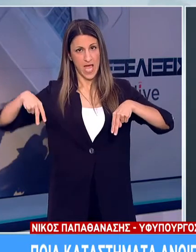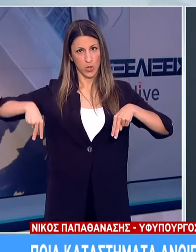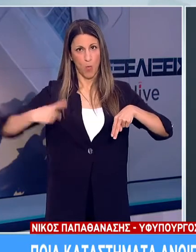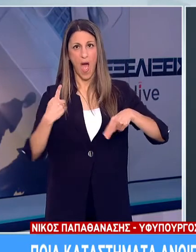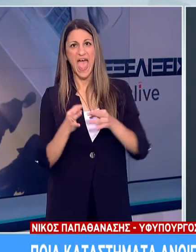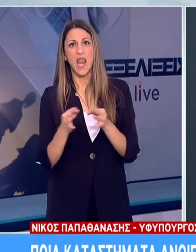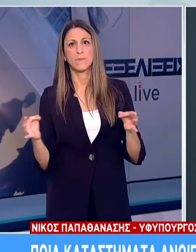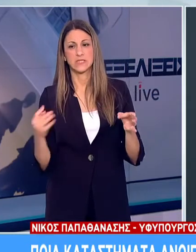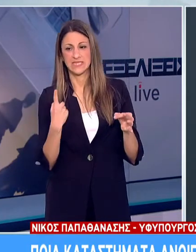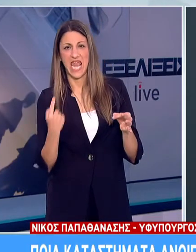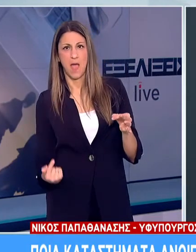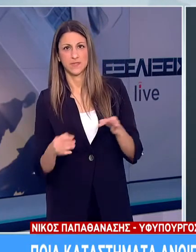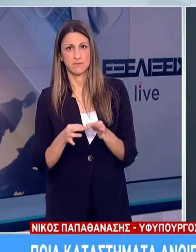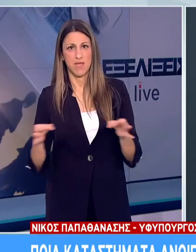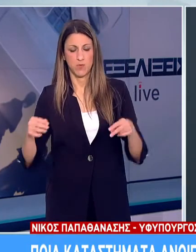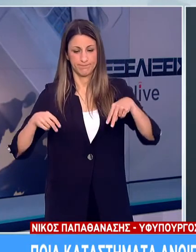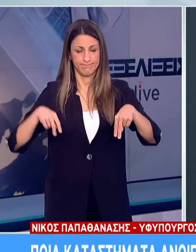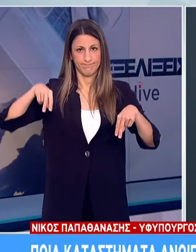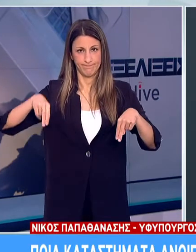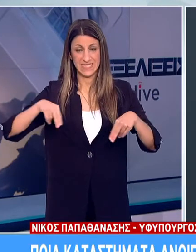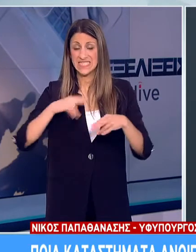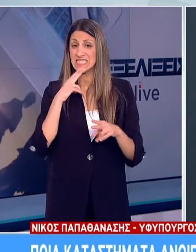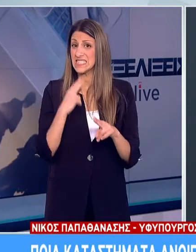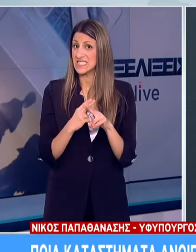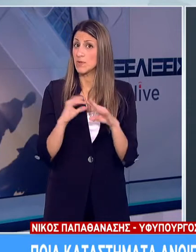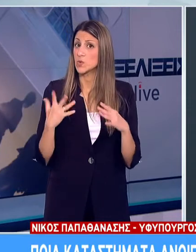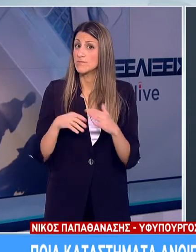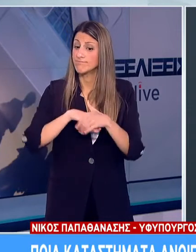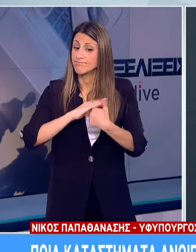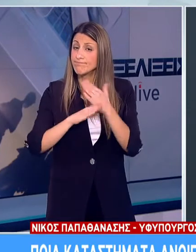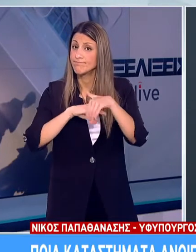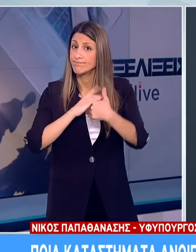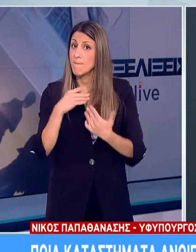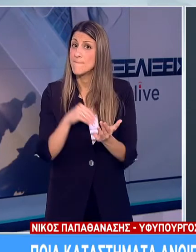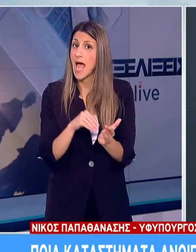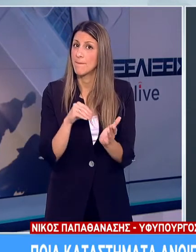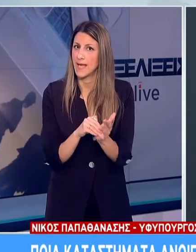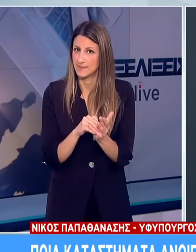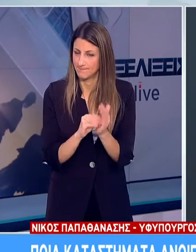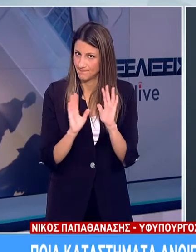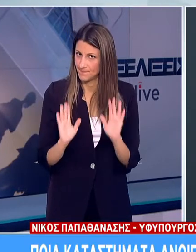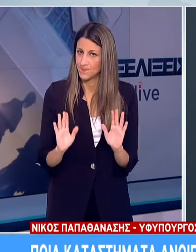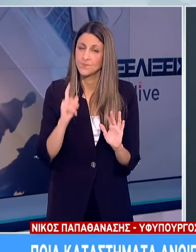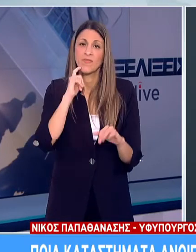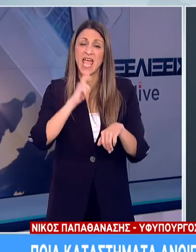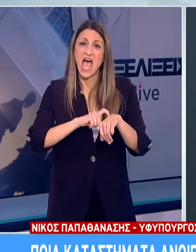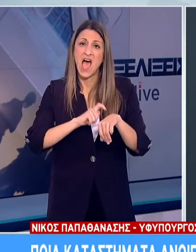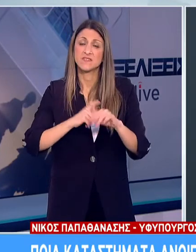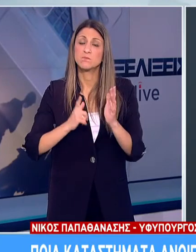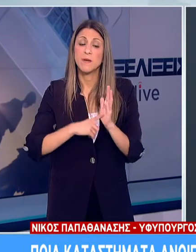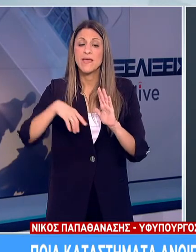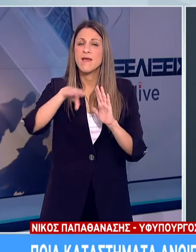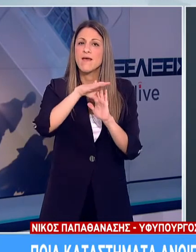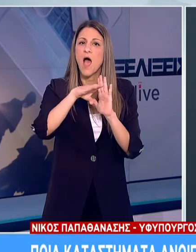περίπτωση είναι αυτονόητη ιδιαίτερη σημασία της υγιεινής των χεριών. Τα αρμόδια ελεγκτικά όργανα για την εφαρμογή των κανόνων λειτουργίας